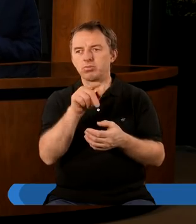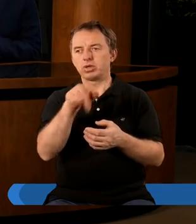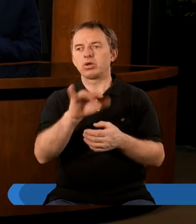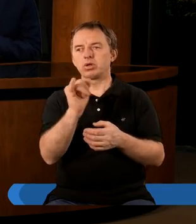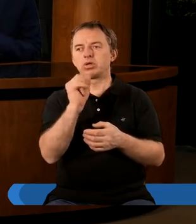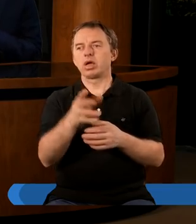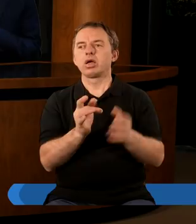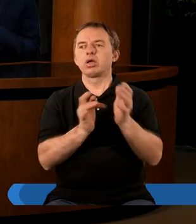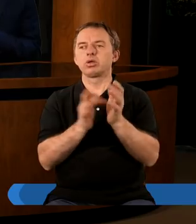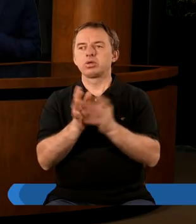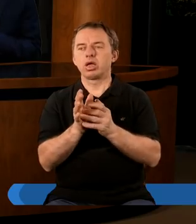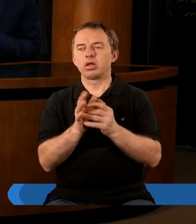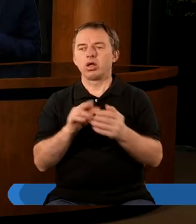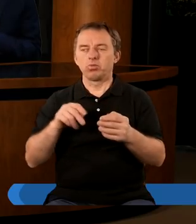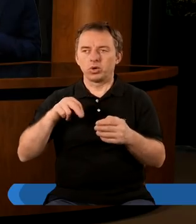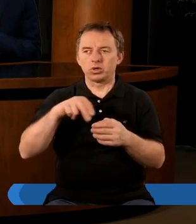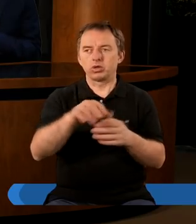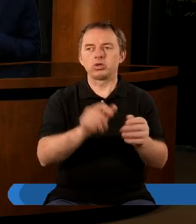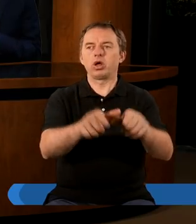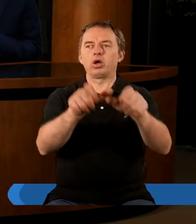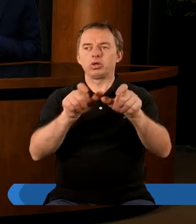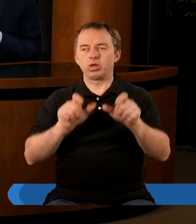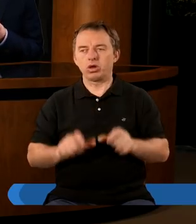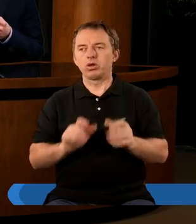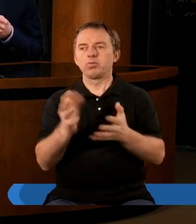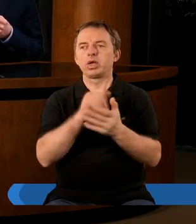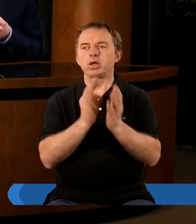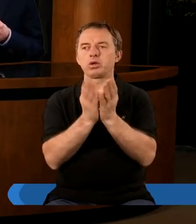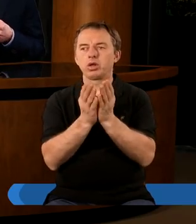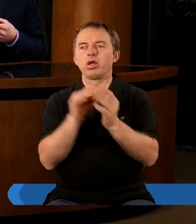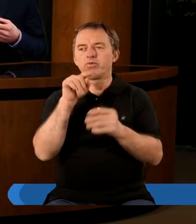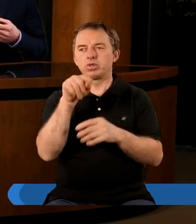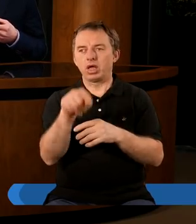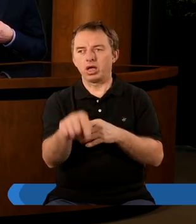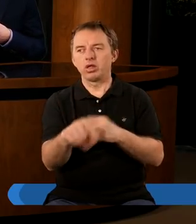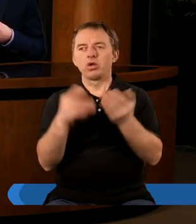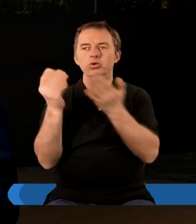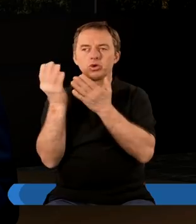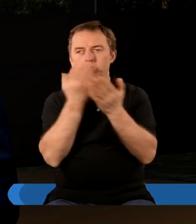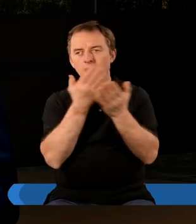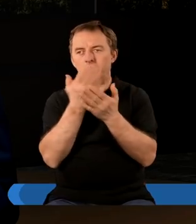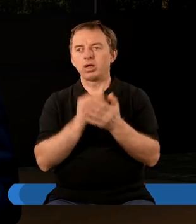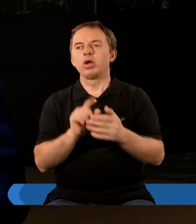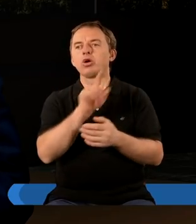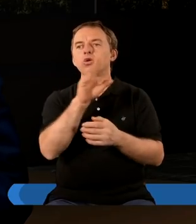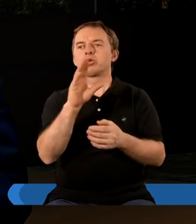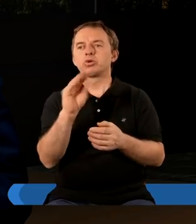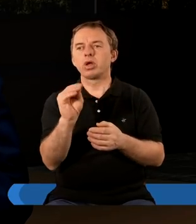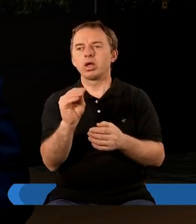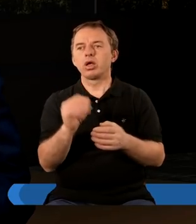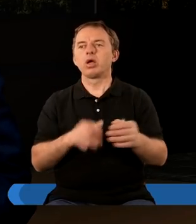Jezus podchodzi do tronu, bierze tą księgę, wtedy czytamy, że